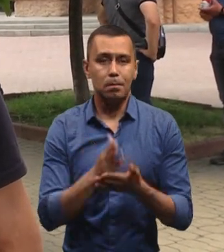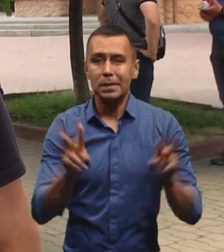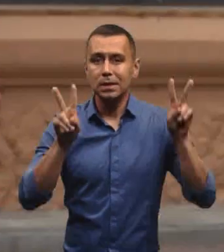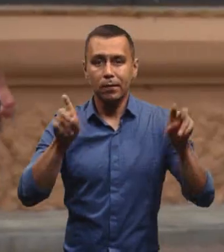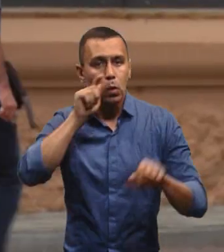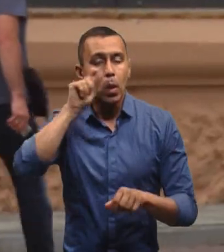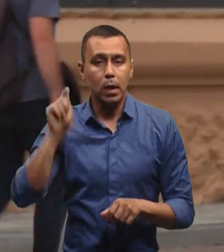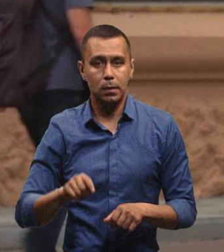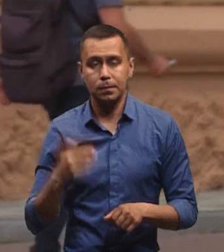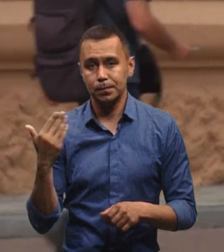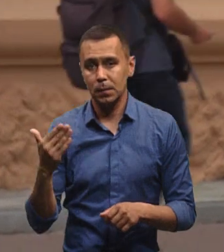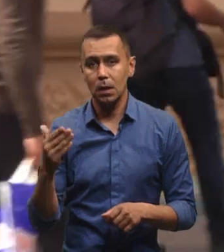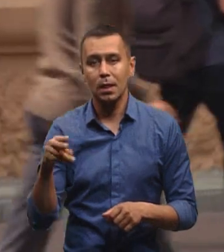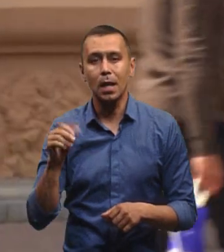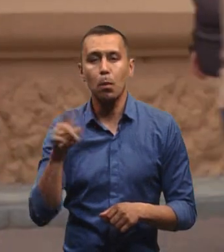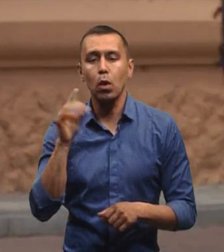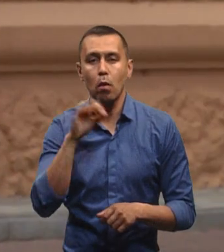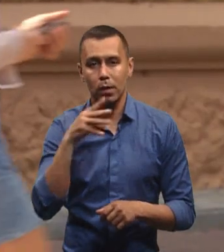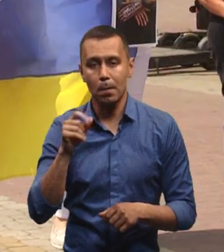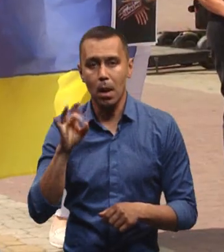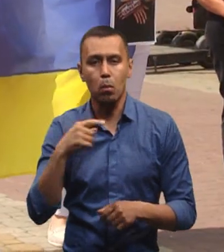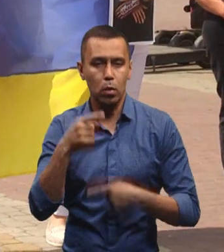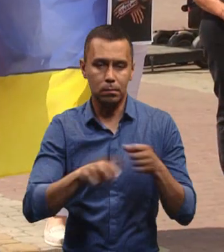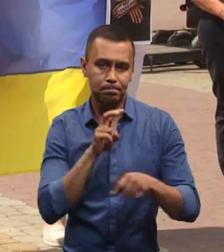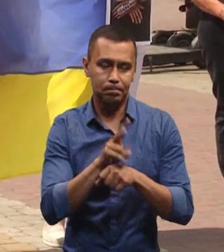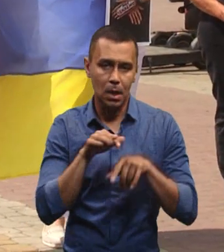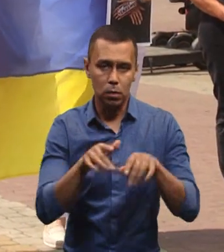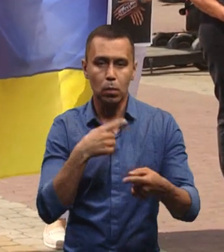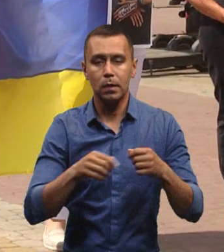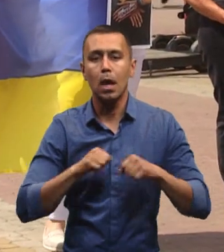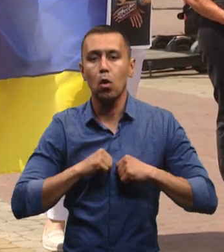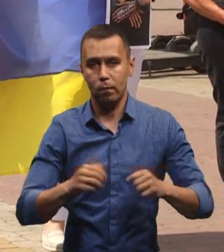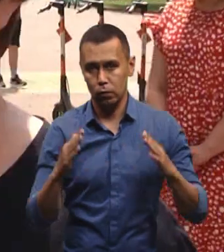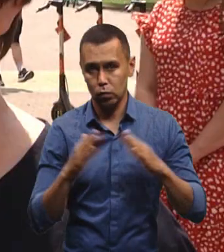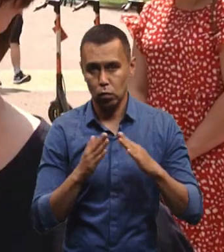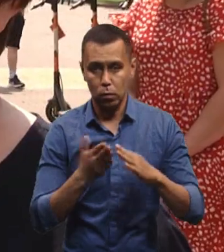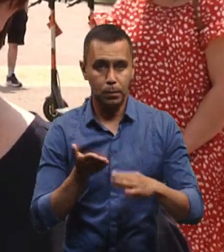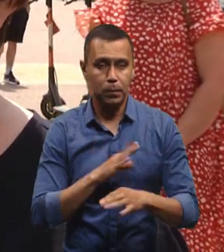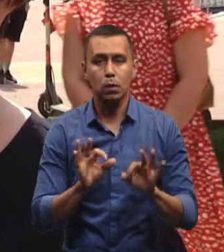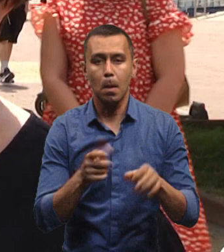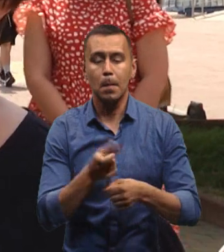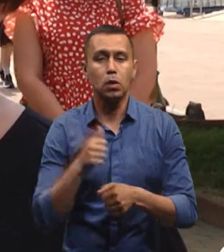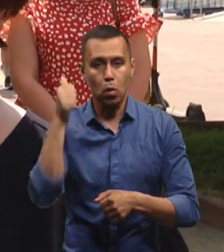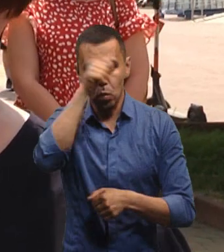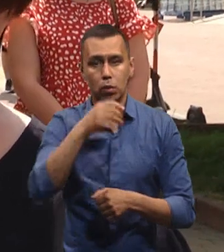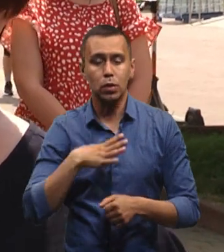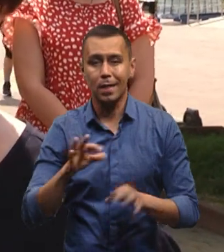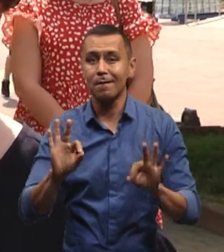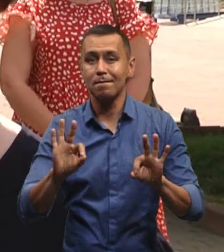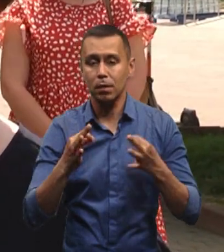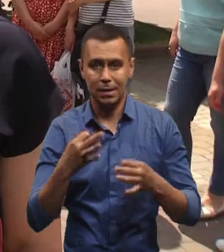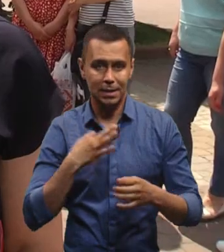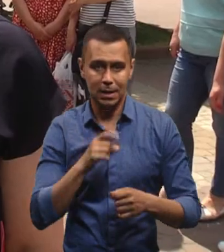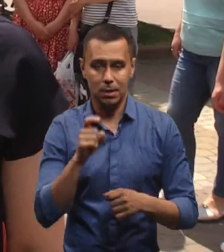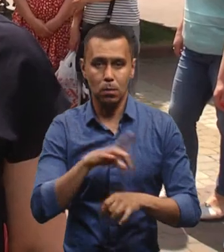України. Тетяна, про яку говорить Тамара, постійно приходить на акцію «Поверніть героїв додому». Розповіла понад рік, чекає на визволення сина